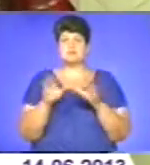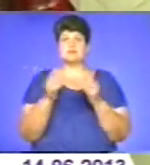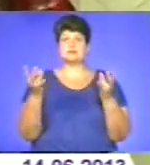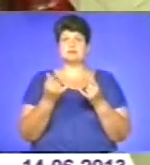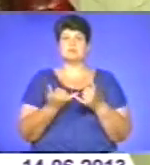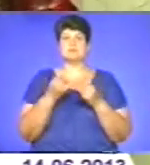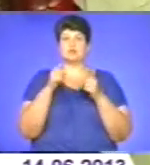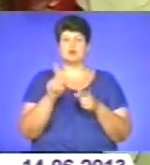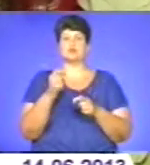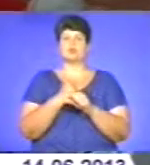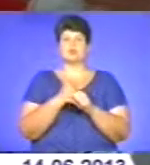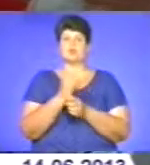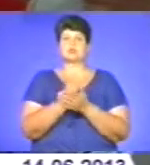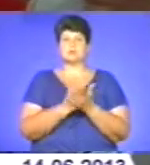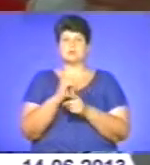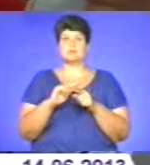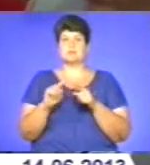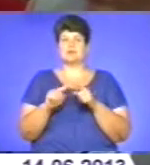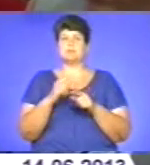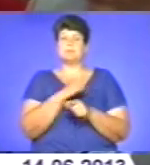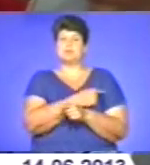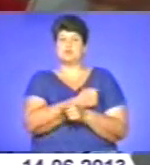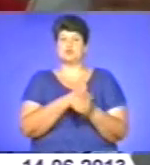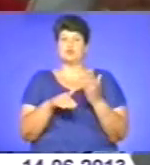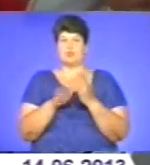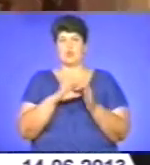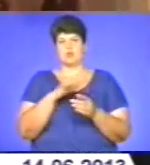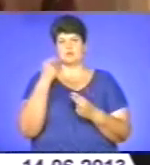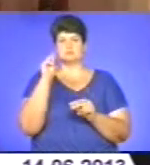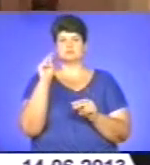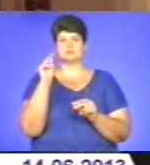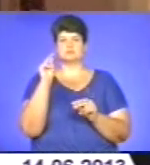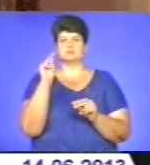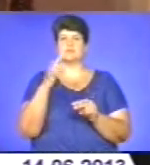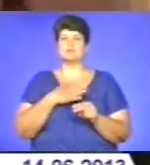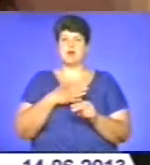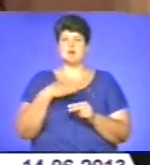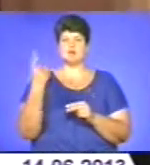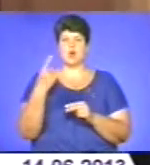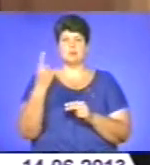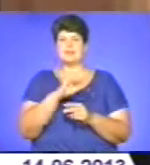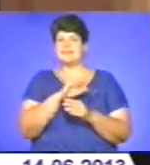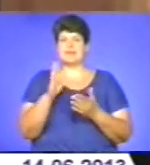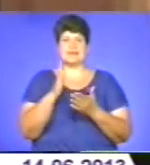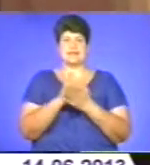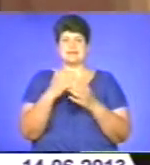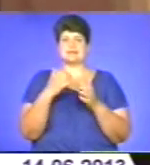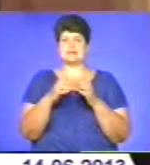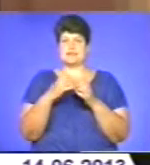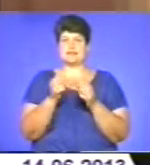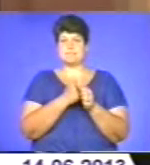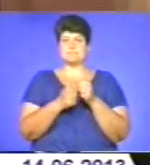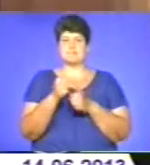щоб робота служби медичної допомоги була більш ефективною. Наша область не є серед пілотних ріонів в Україні, де